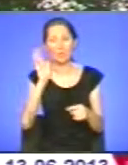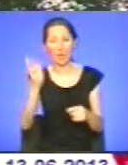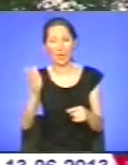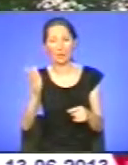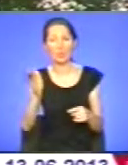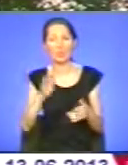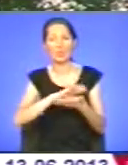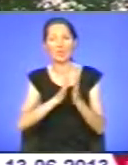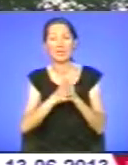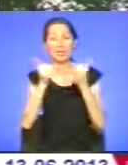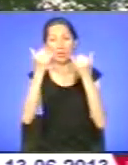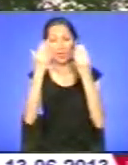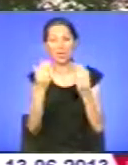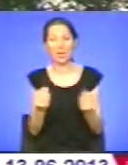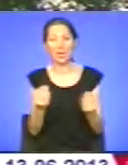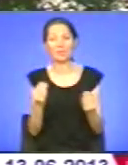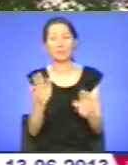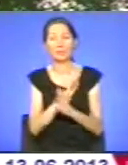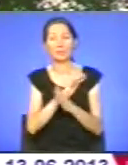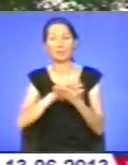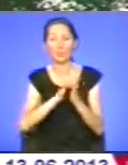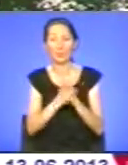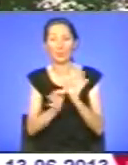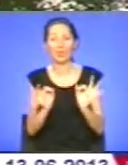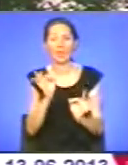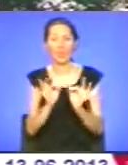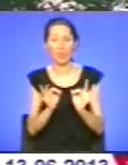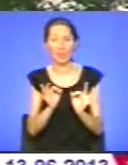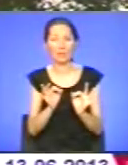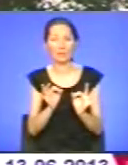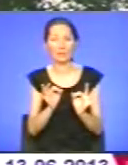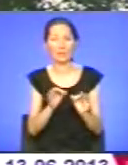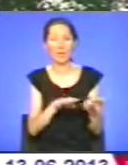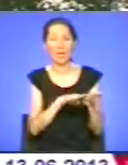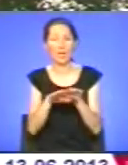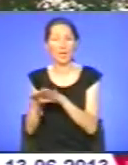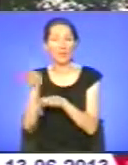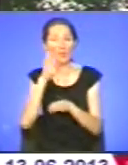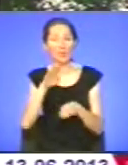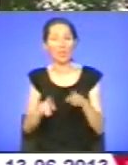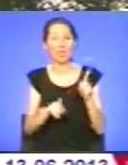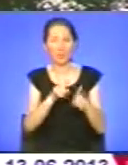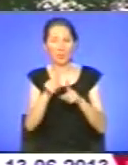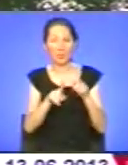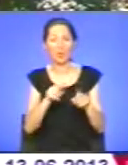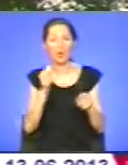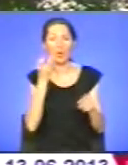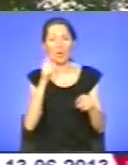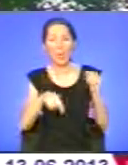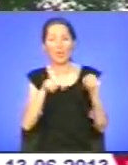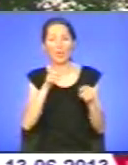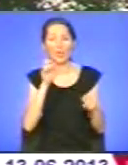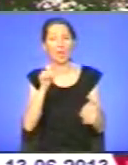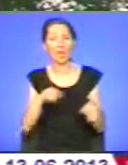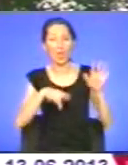А станом на сьогоднішній день гідрологічна ситуація в нас стабільна. І рівні води, звичайно, коливаються при випаданні дощів. Але